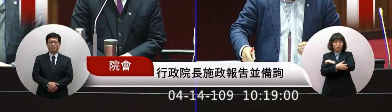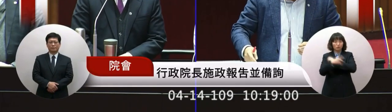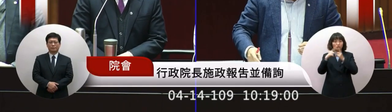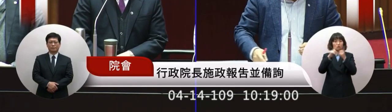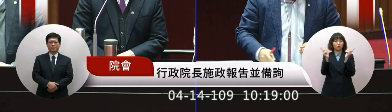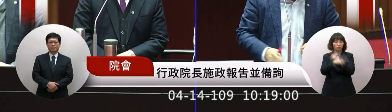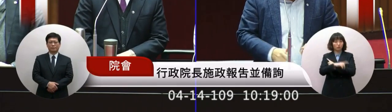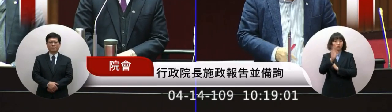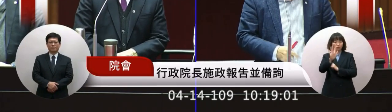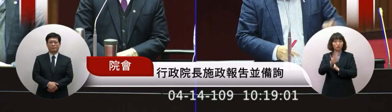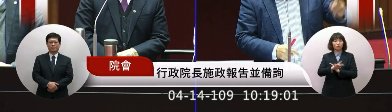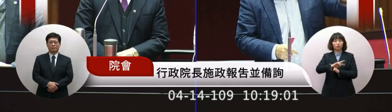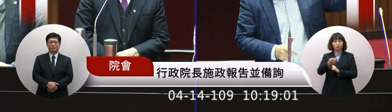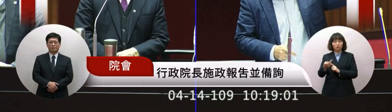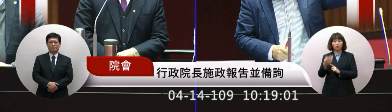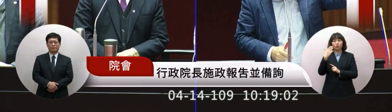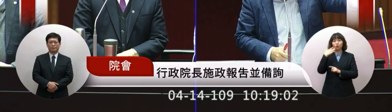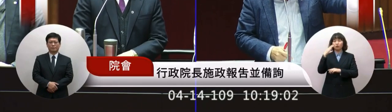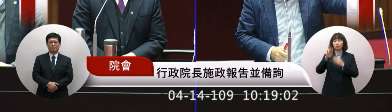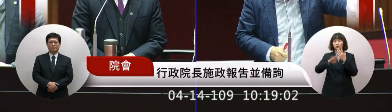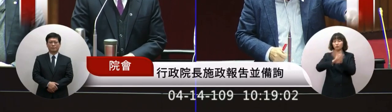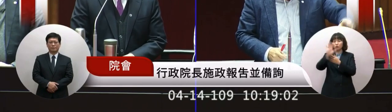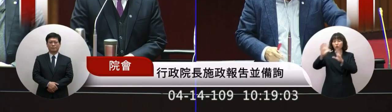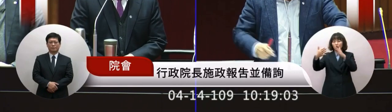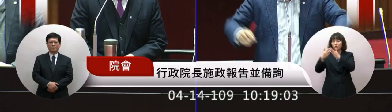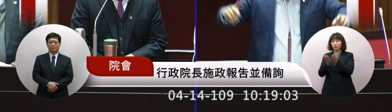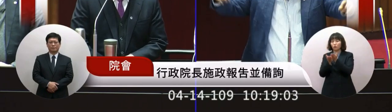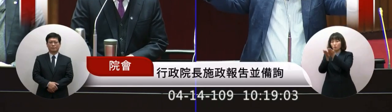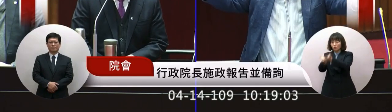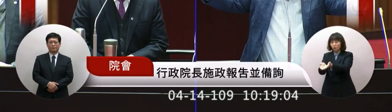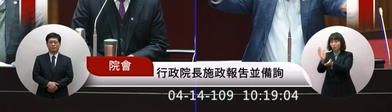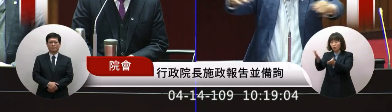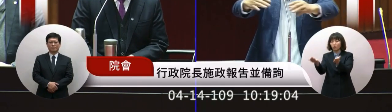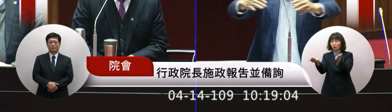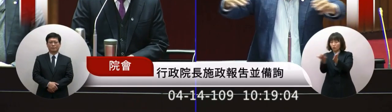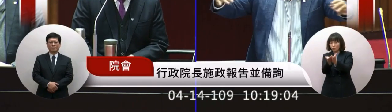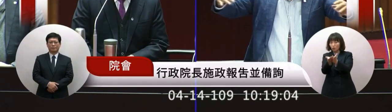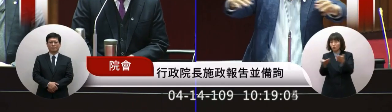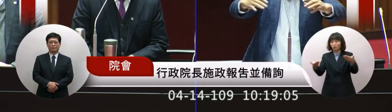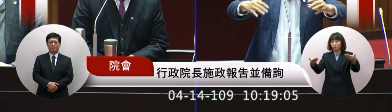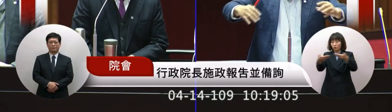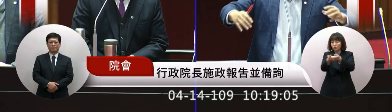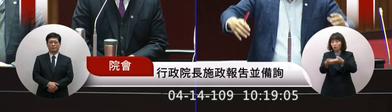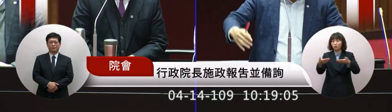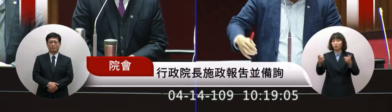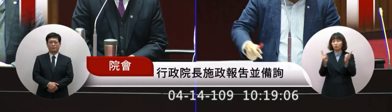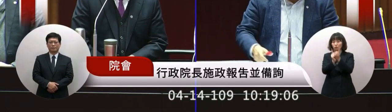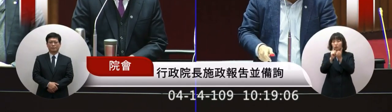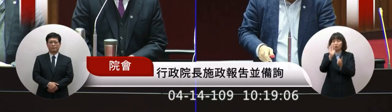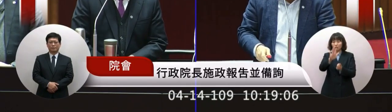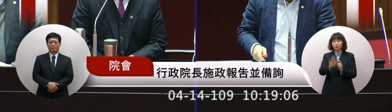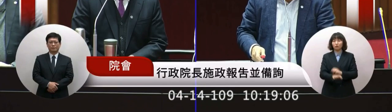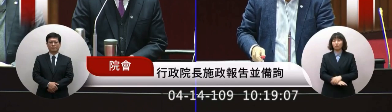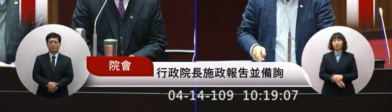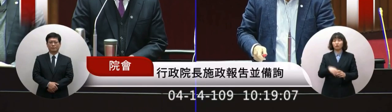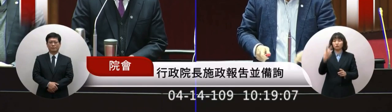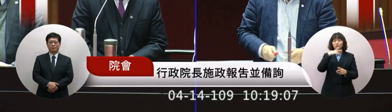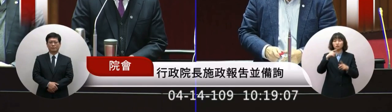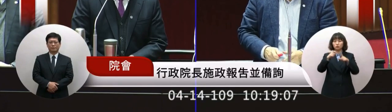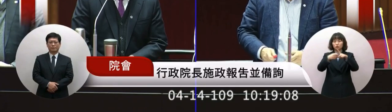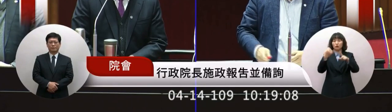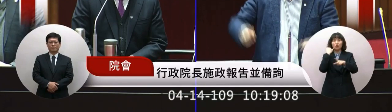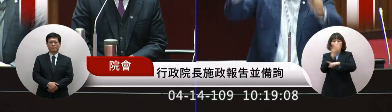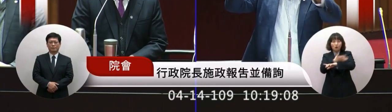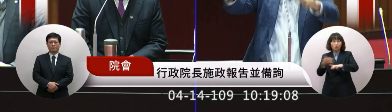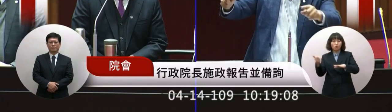還是說你進入他國的港口還是說你併船交流有廢船的還是說接受公海